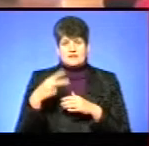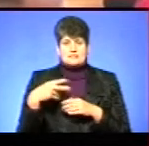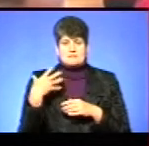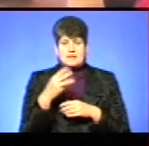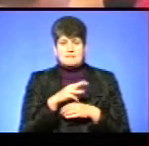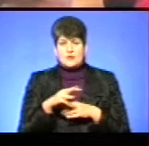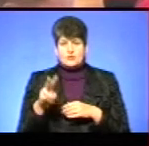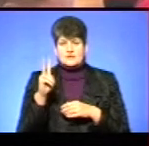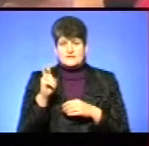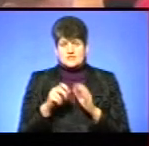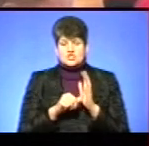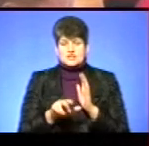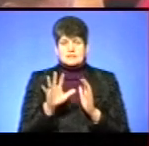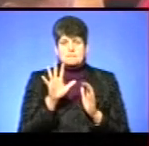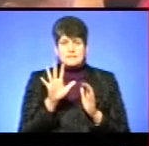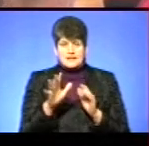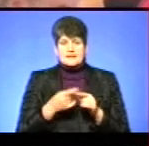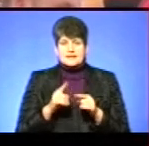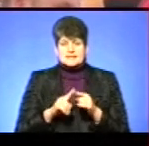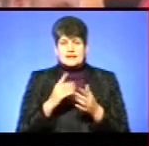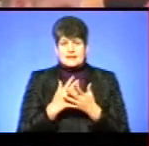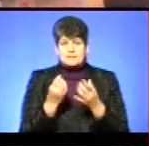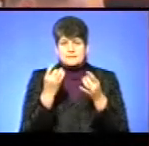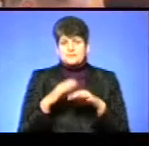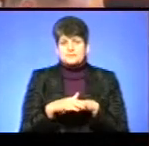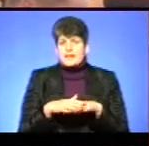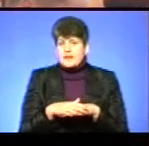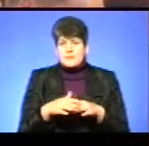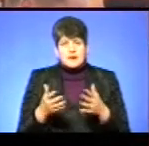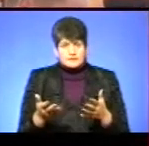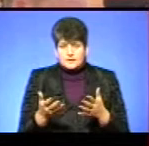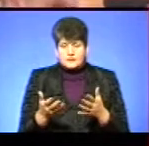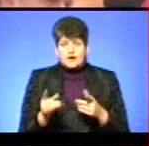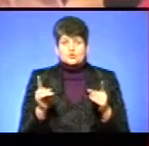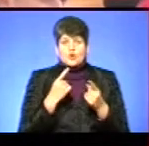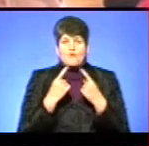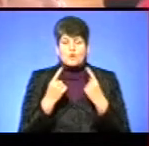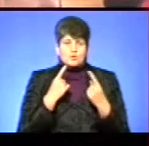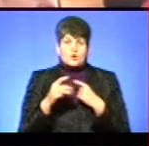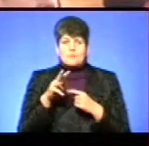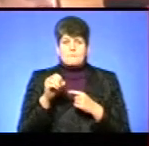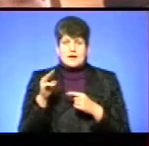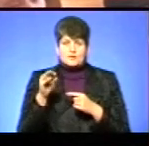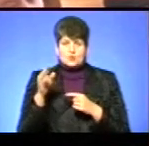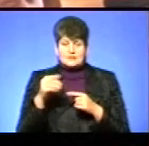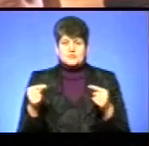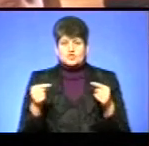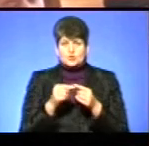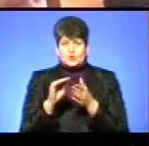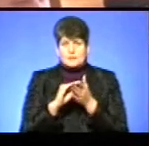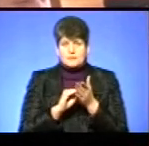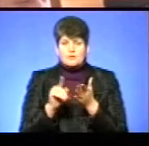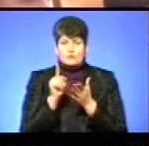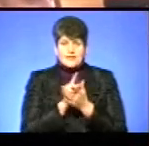мільйонів 265. І це є математика. Далі, якщо ми говоримо про методику, там чітко написано, що ми повинні